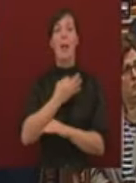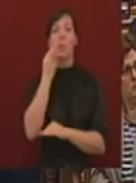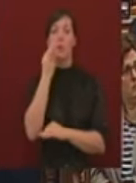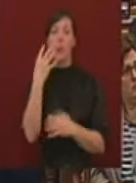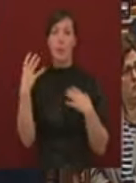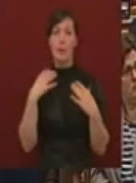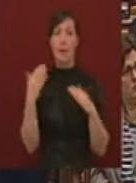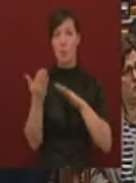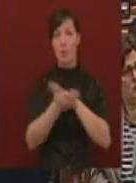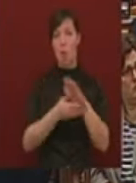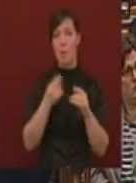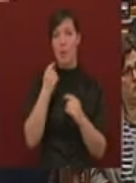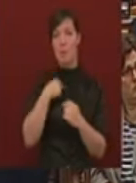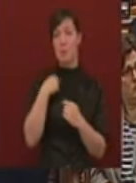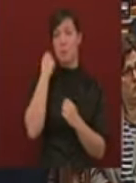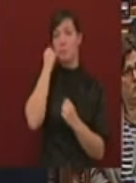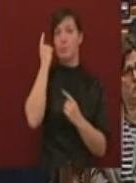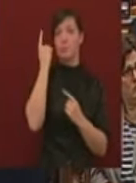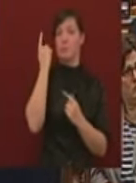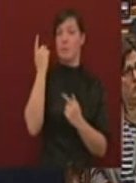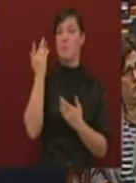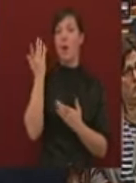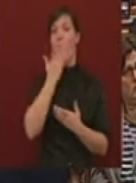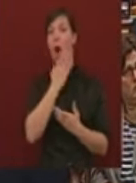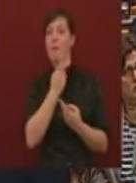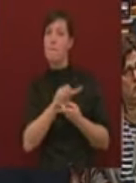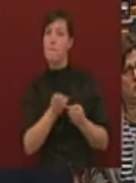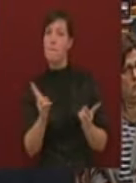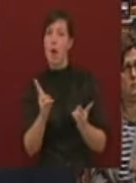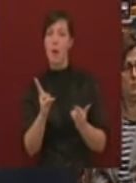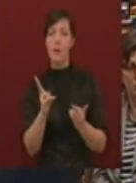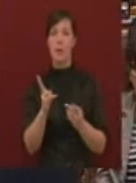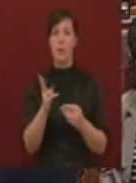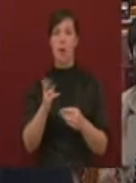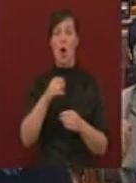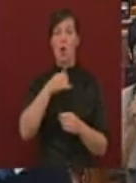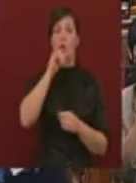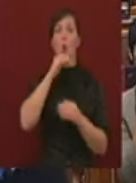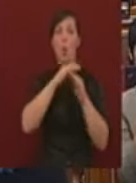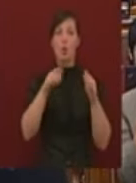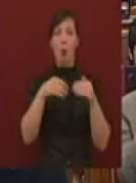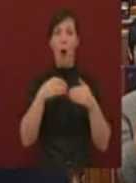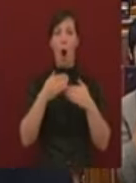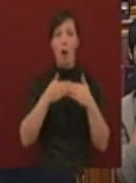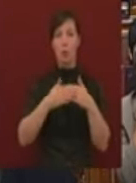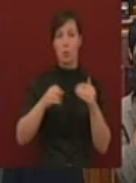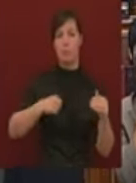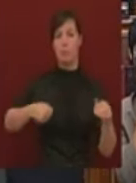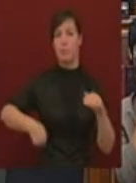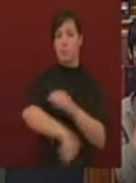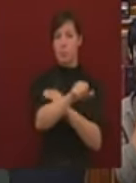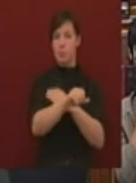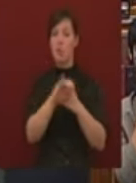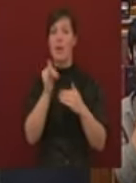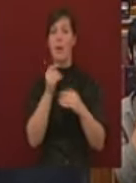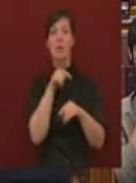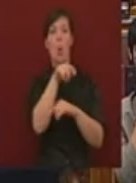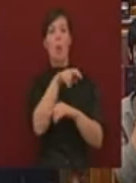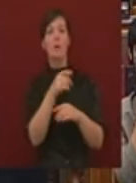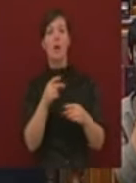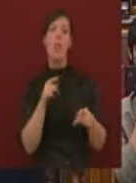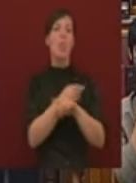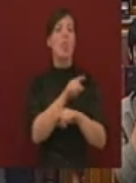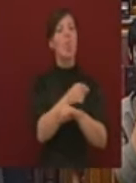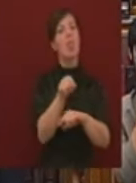alapján nekem az jutott az eszembe, hogyha valaki berúgja a kocsma ajtót, majd az ott lévő közönséget elkezdi provokálni,